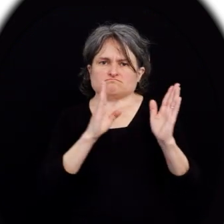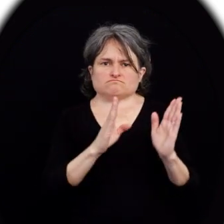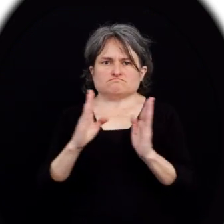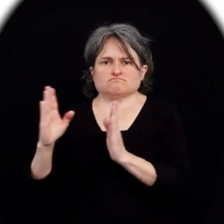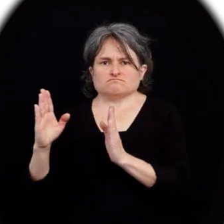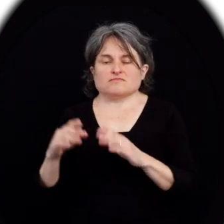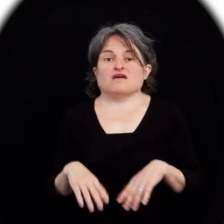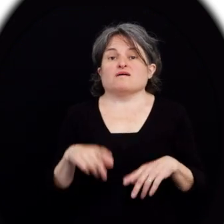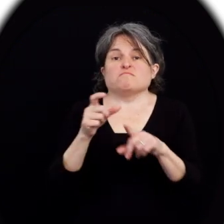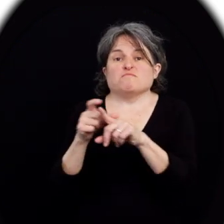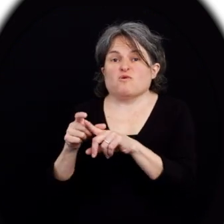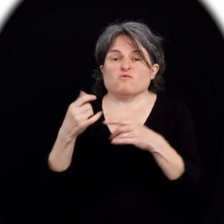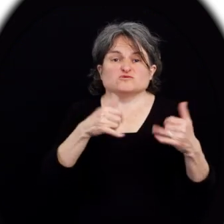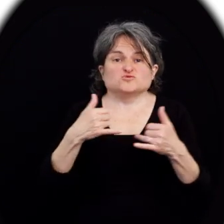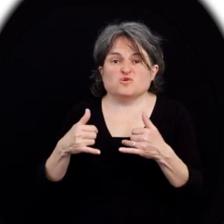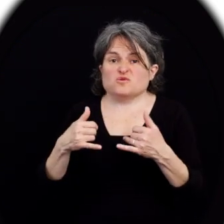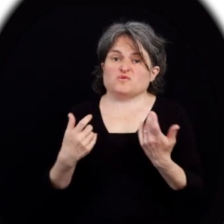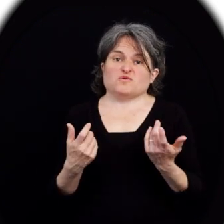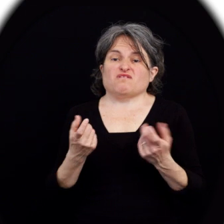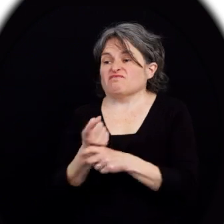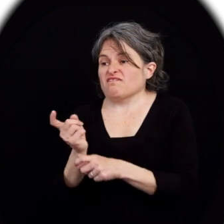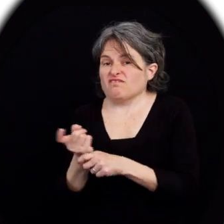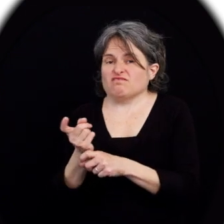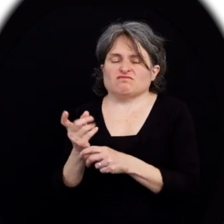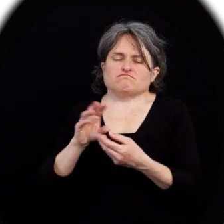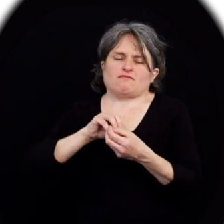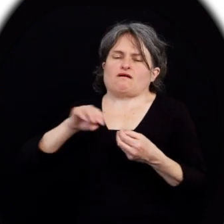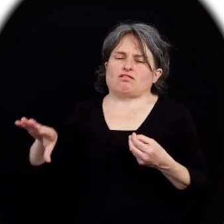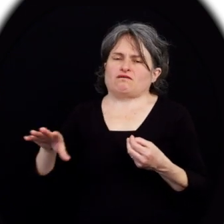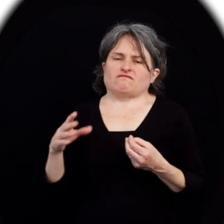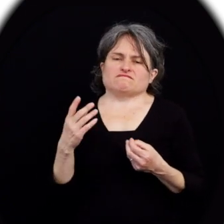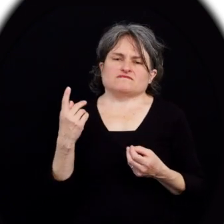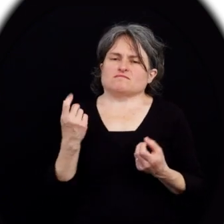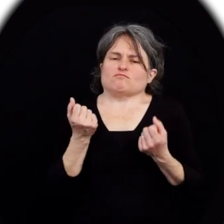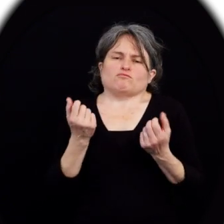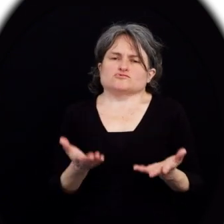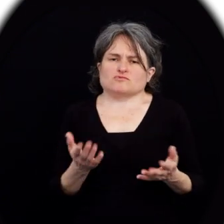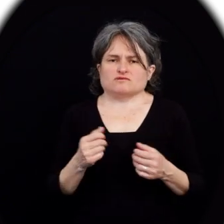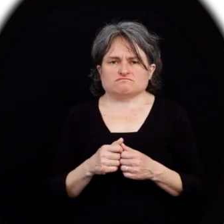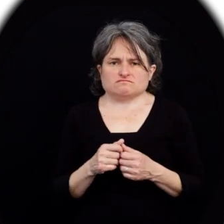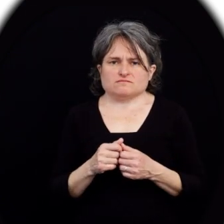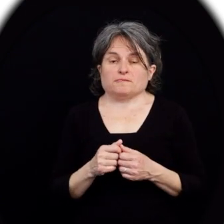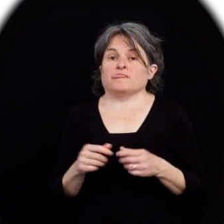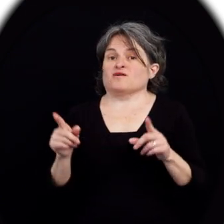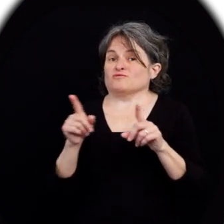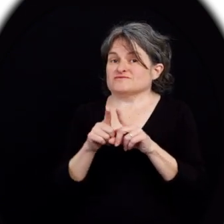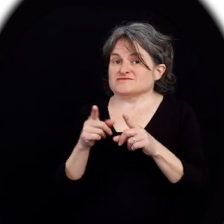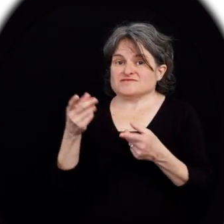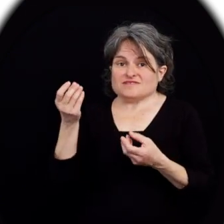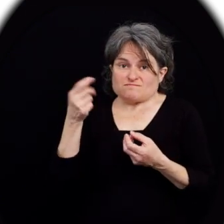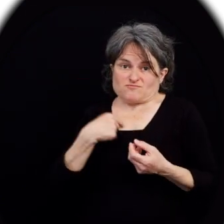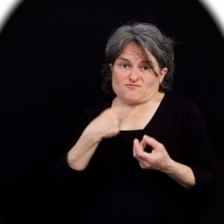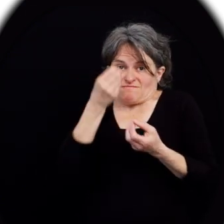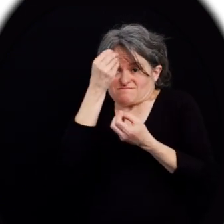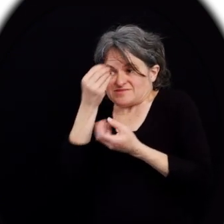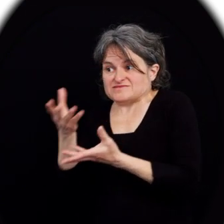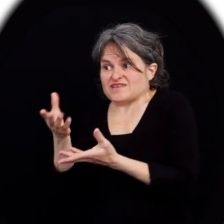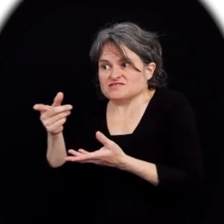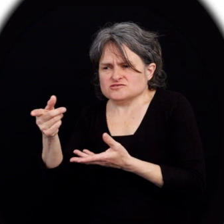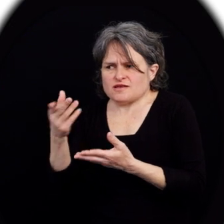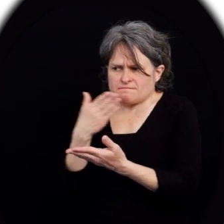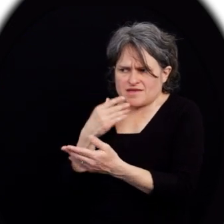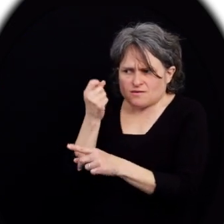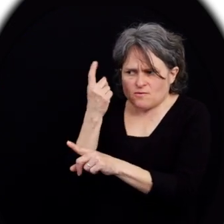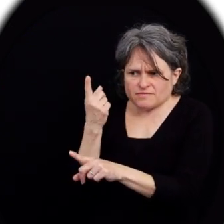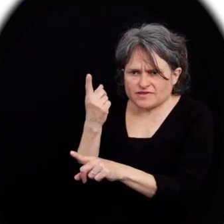'un seul sujet à la fois. Évitez les jeux de mots ou les expressions à double sens. Prenez également l'habitude de